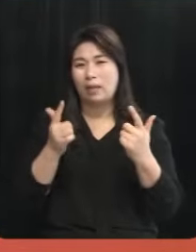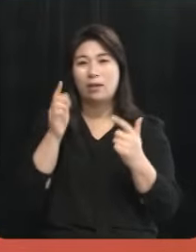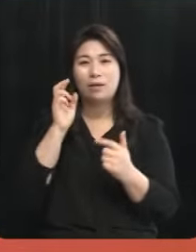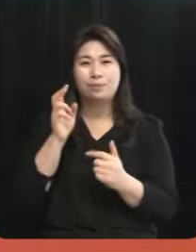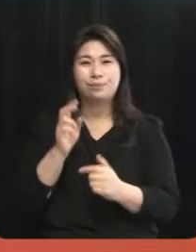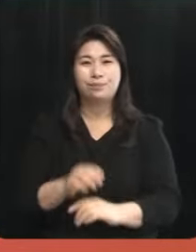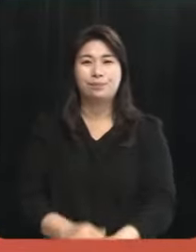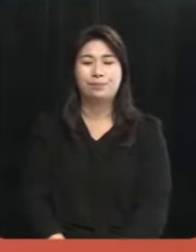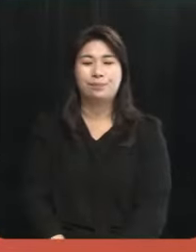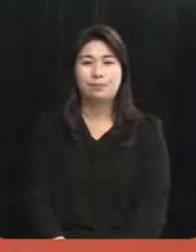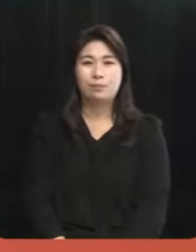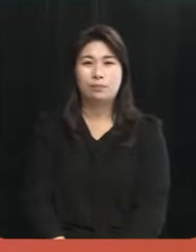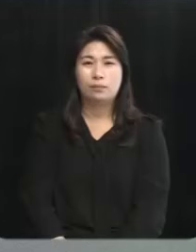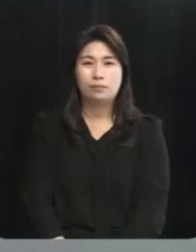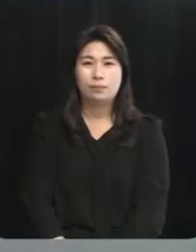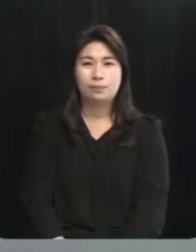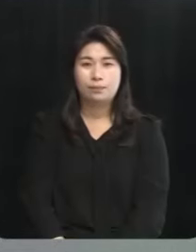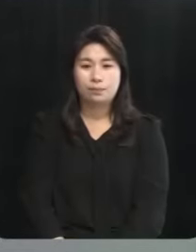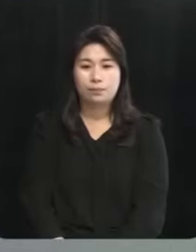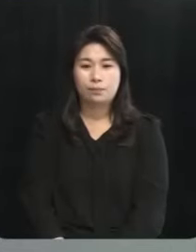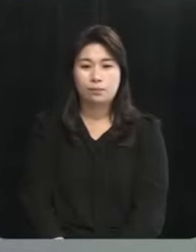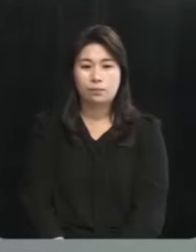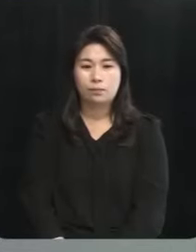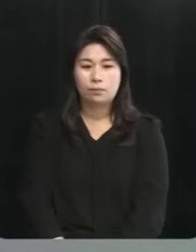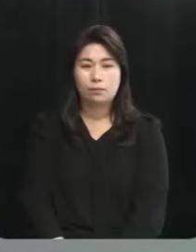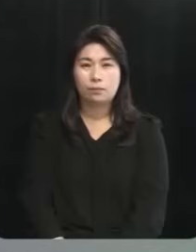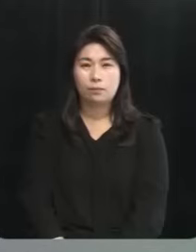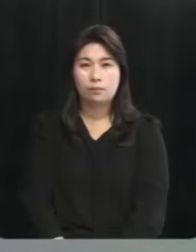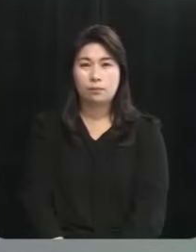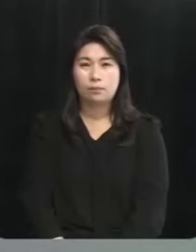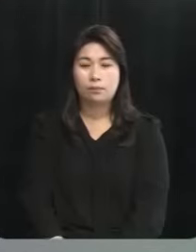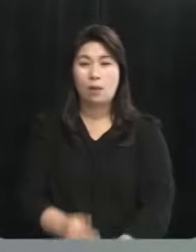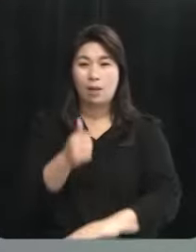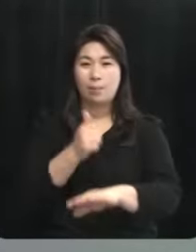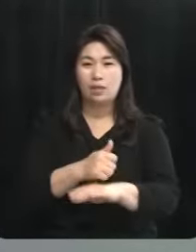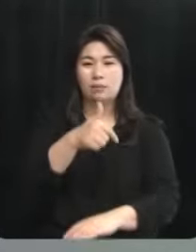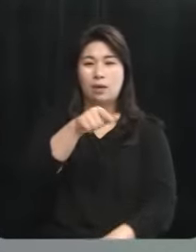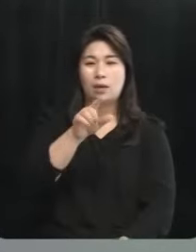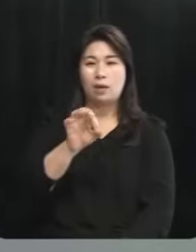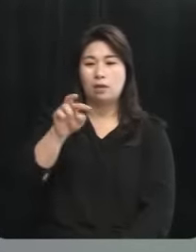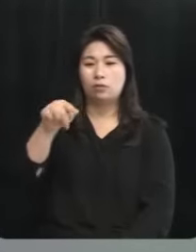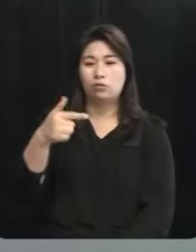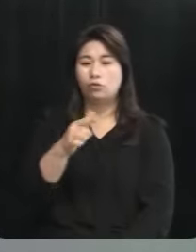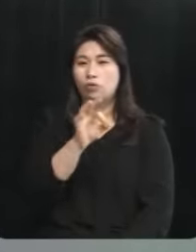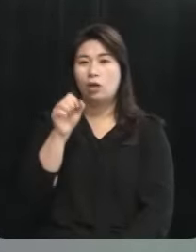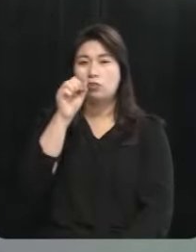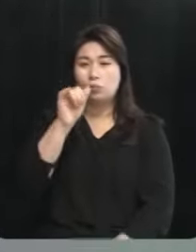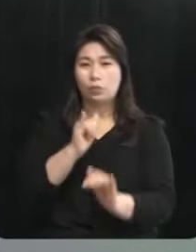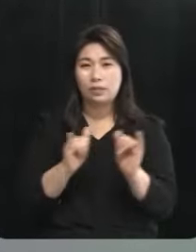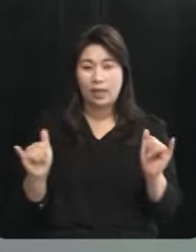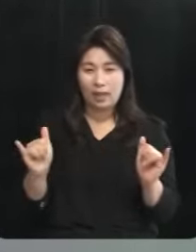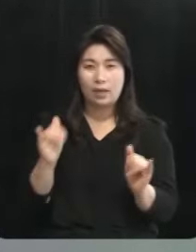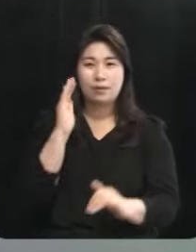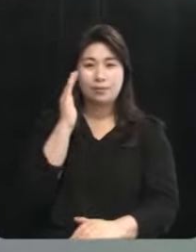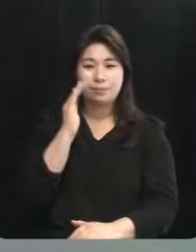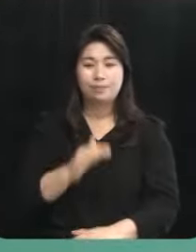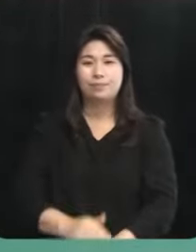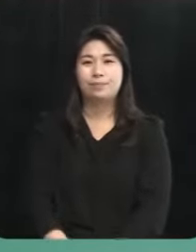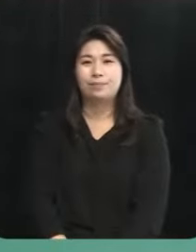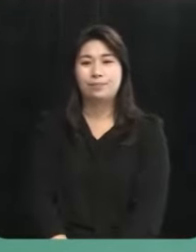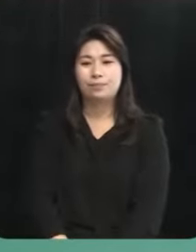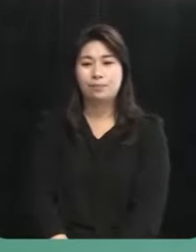입장에 처했다고 생각하고 있습니다 마지막으로 강순호 후보의 생각을 듣도록 하겠습니다 네